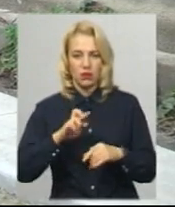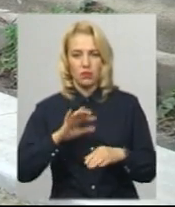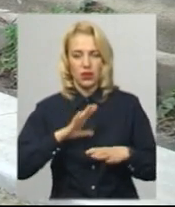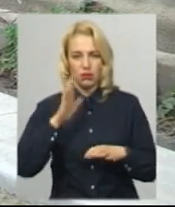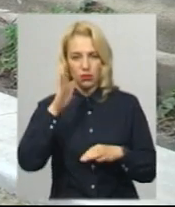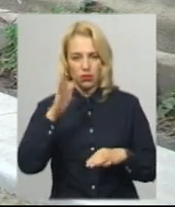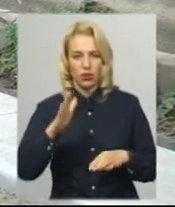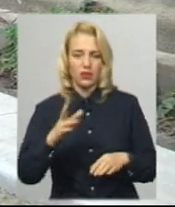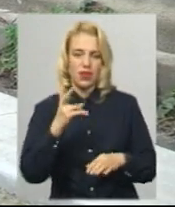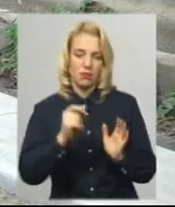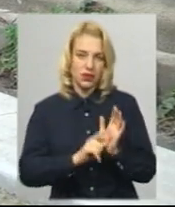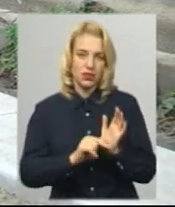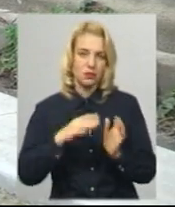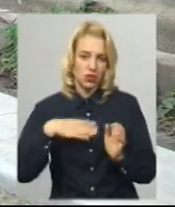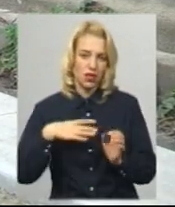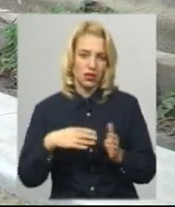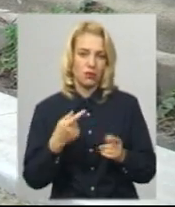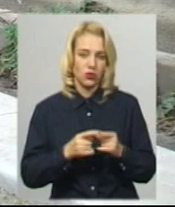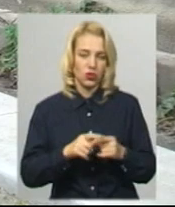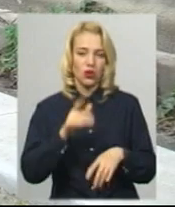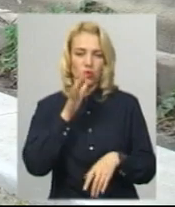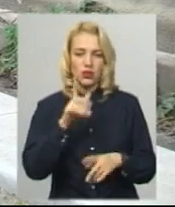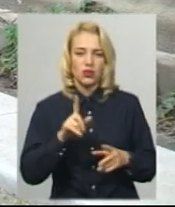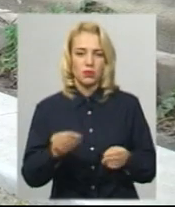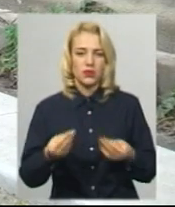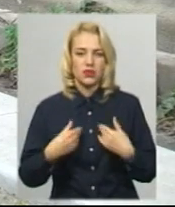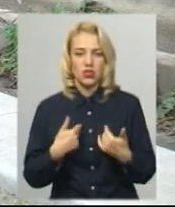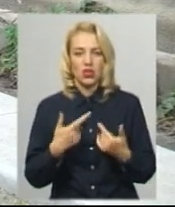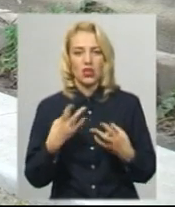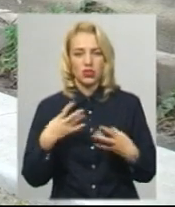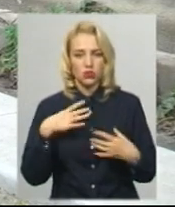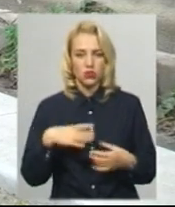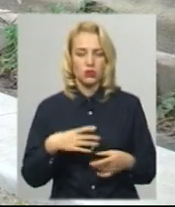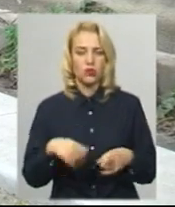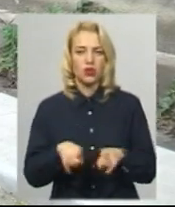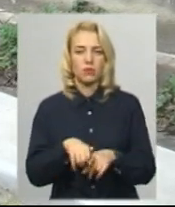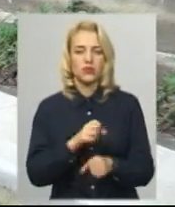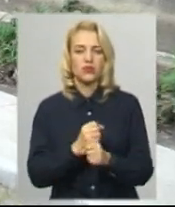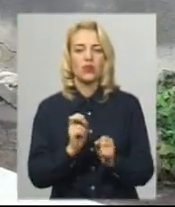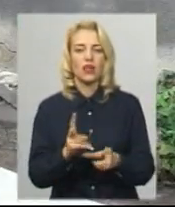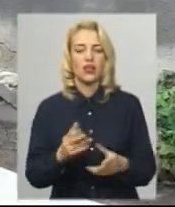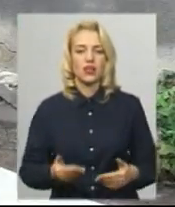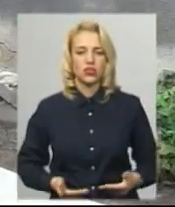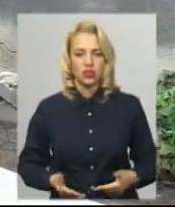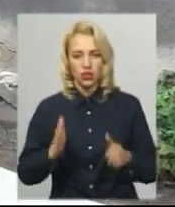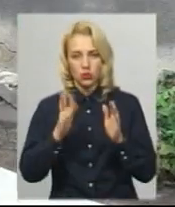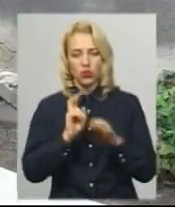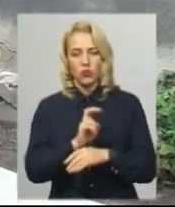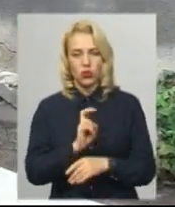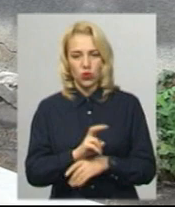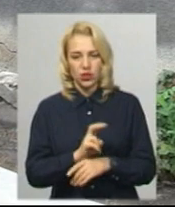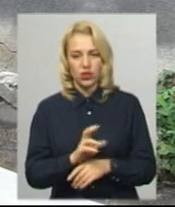так би вже чекали той години, якої нам була назначена. А так, що мусимо працювати, бо як же жити. Будемо ходити,